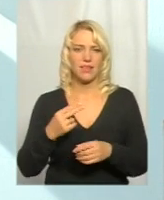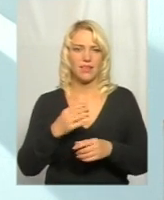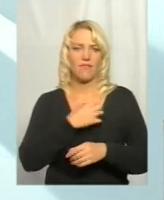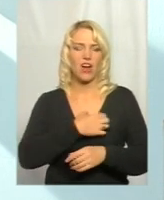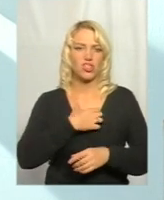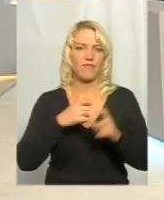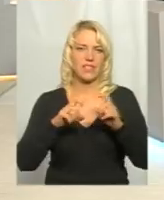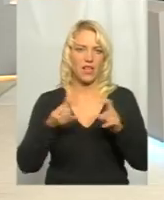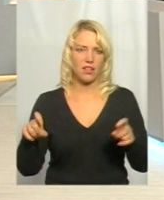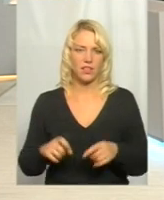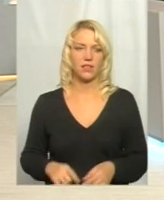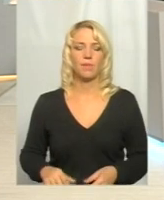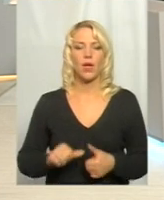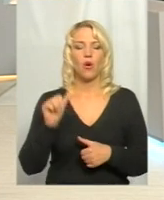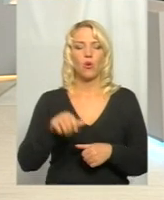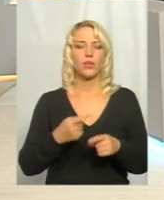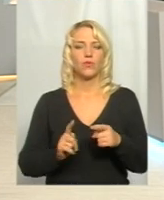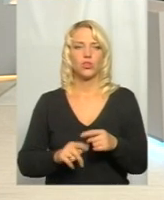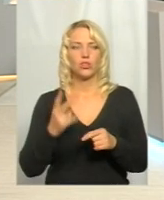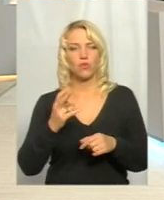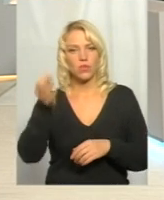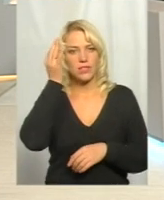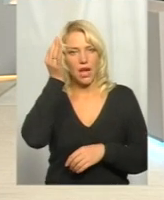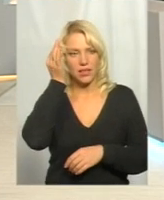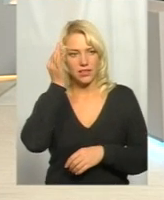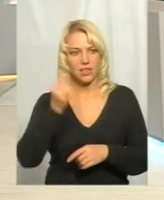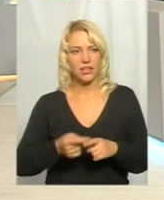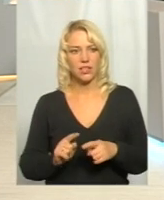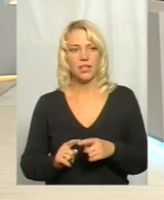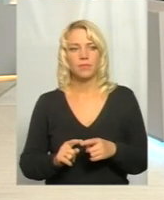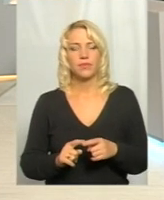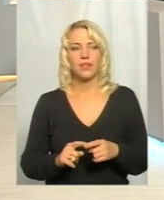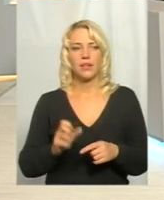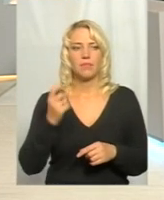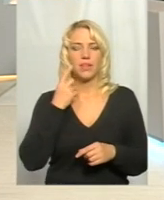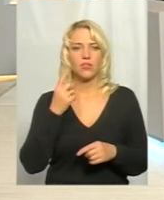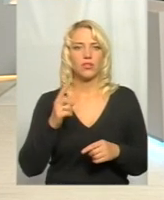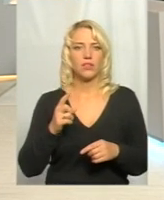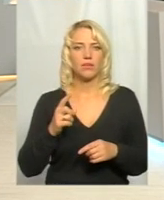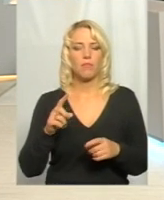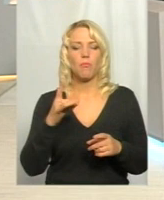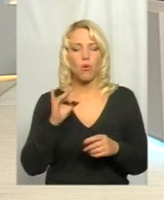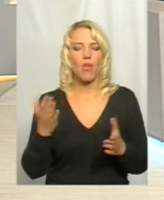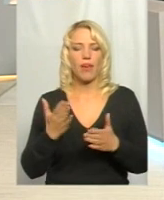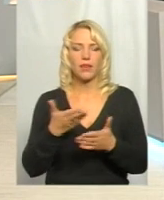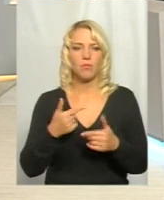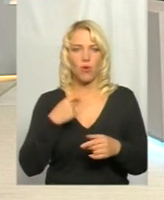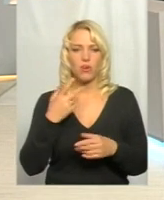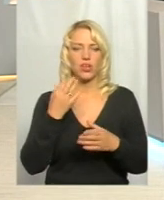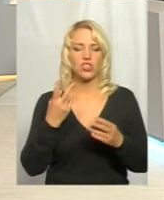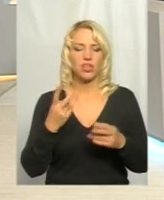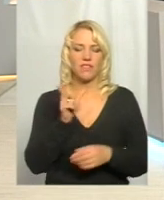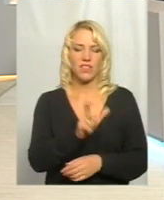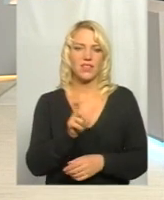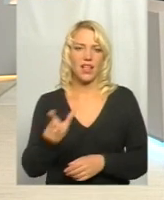Зрозуміло. Окрім отих двох згаданих відтинків, про які ми щойно говорили, які ще ділянки маєте зробити до кінця цього